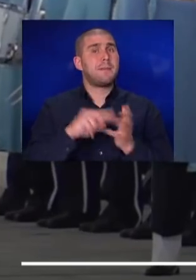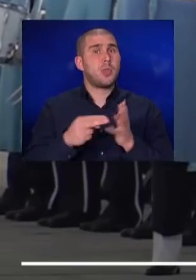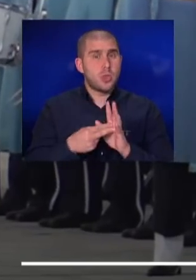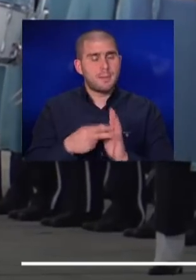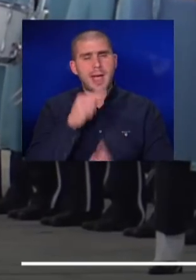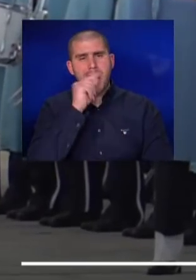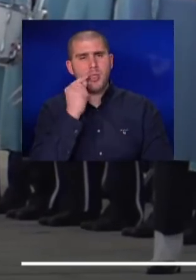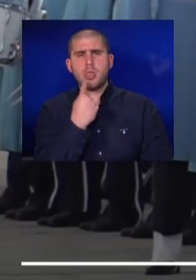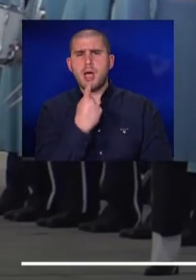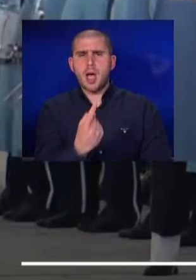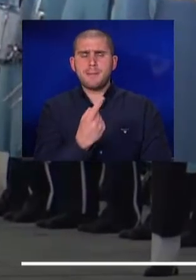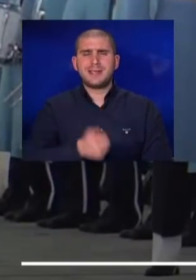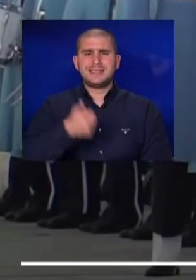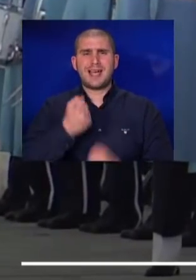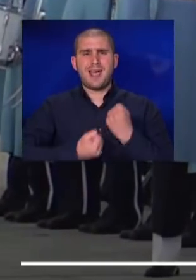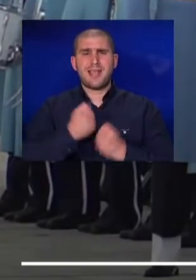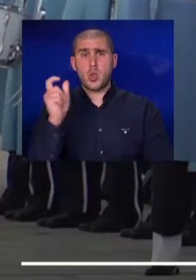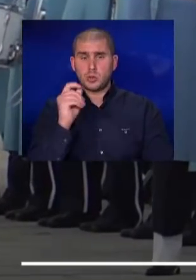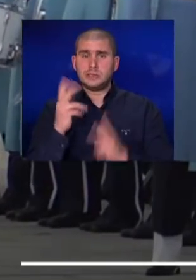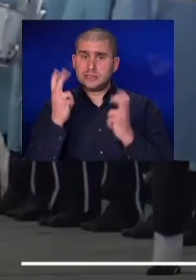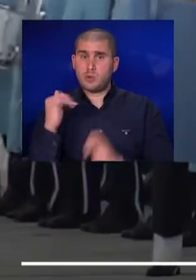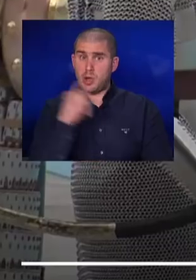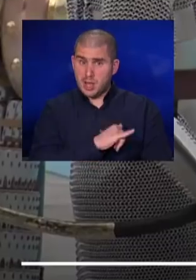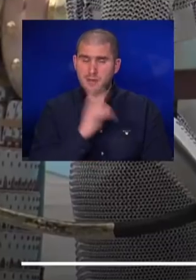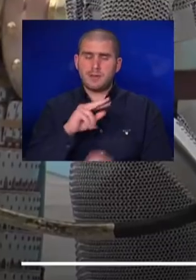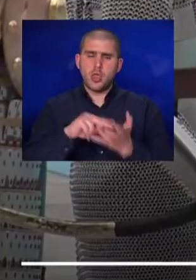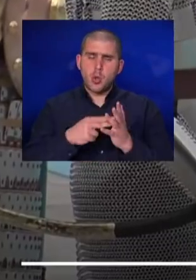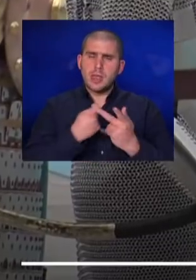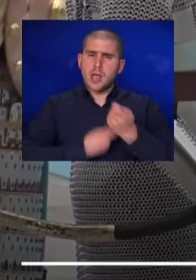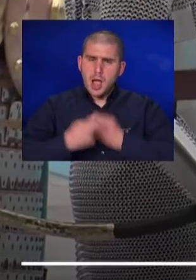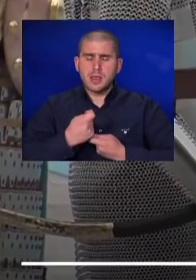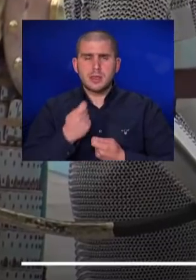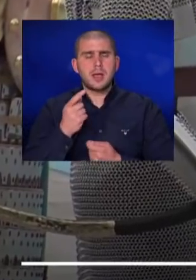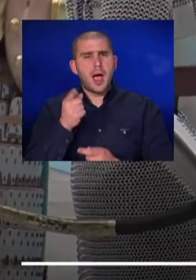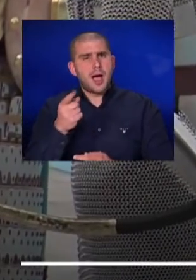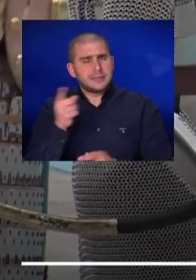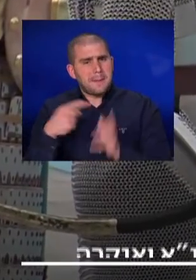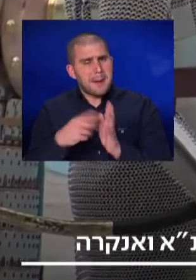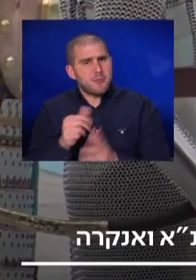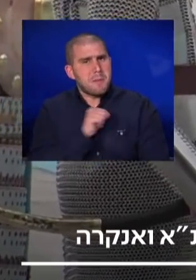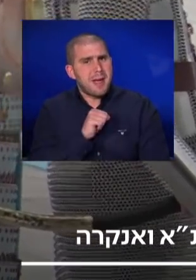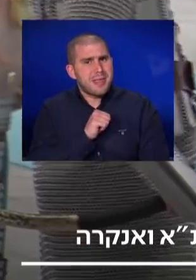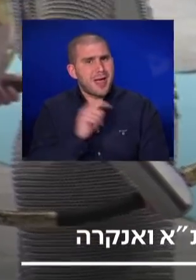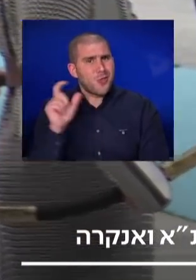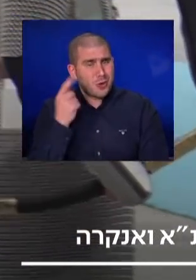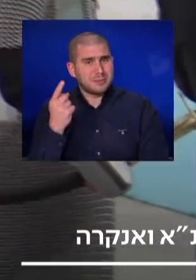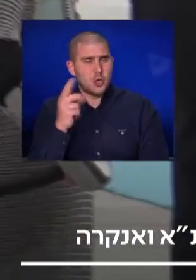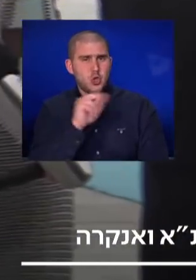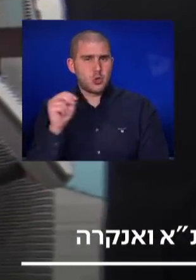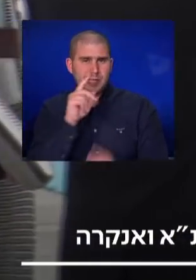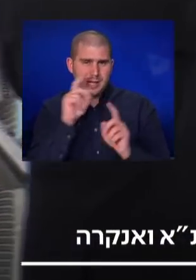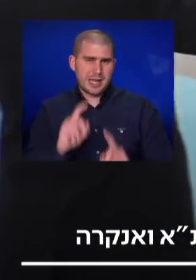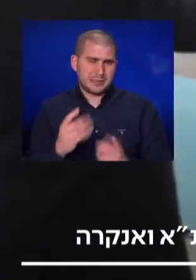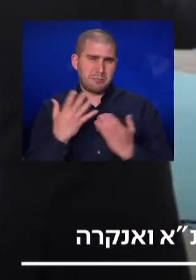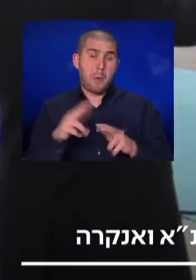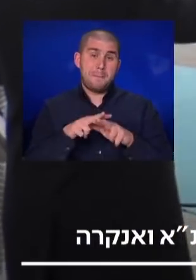ארדואן גם אומר ששר האנרגיה הטורקי צפוי להגיע, ואתם תכנית כלכלית, אז זה מלמד מה באמת מעניין את הטורקים. וזה סוגי התגע, מן הסתם